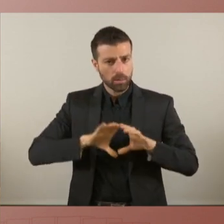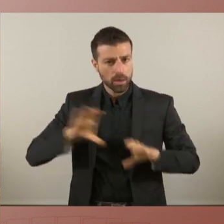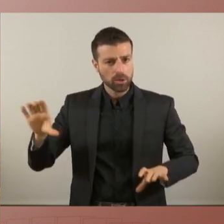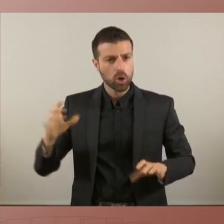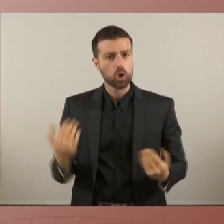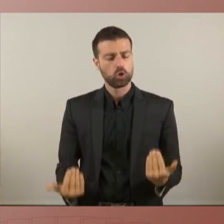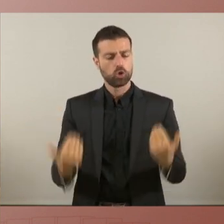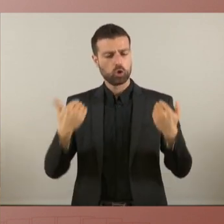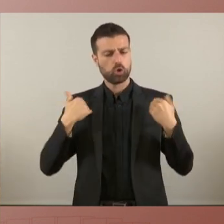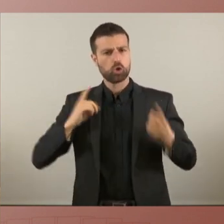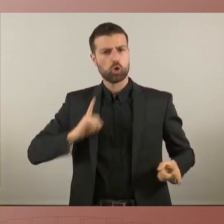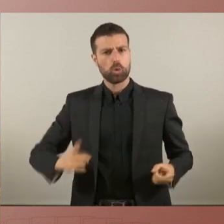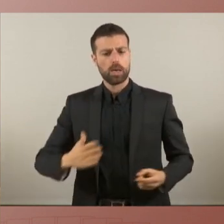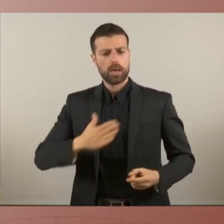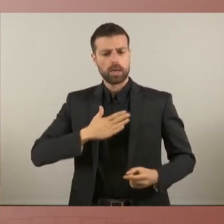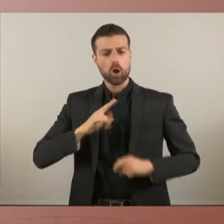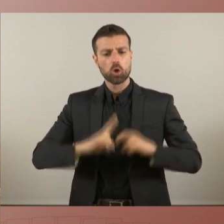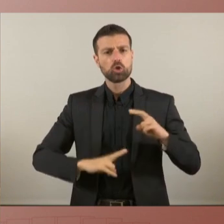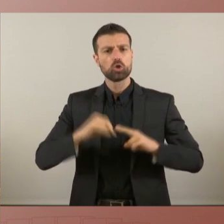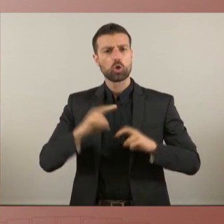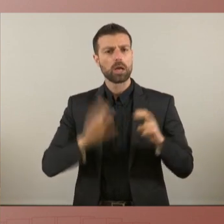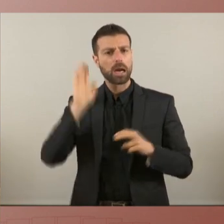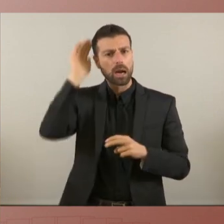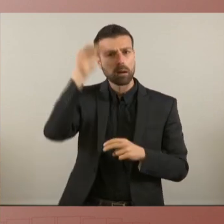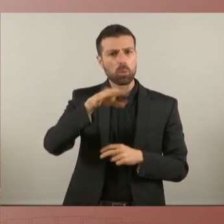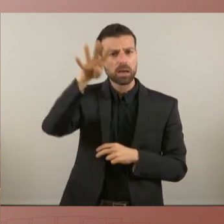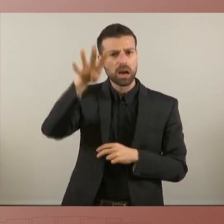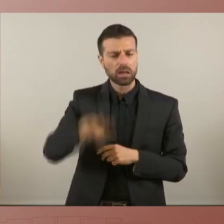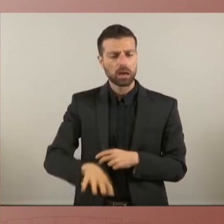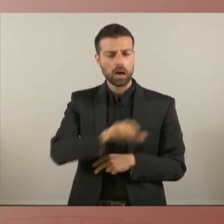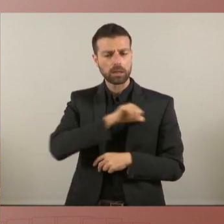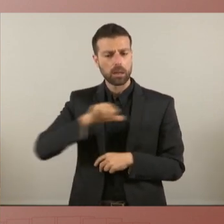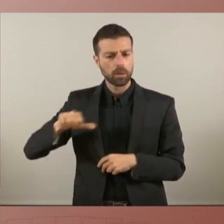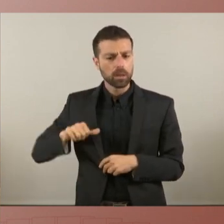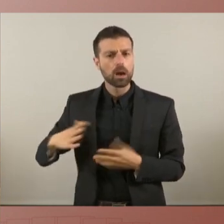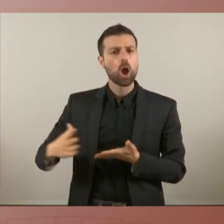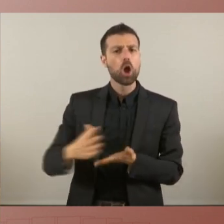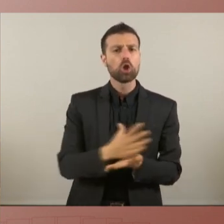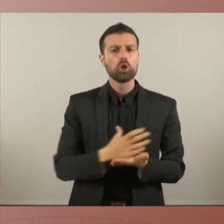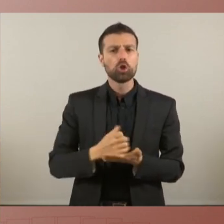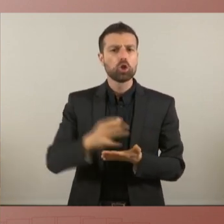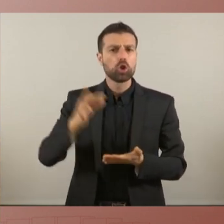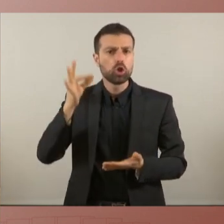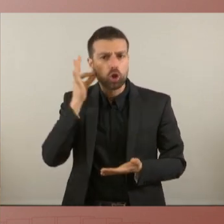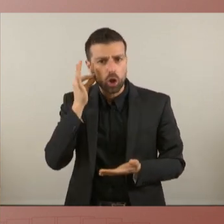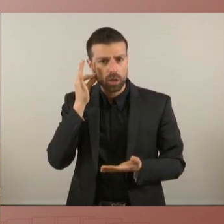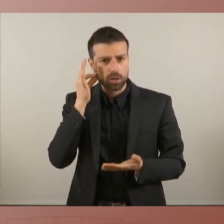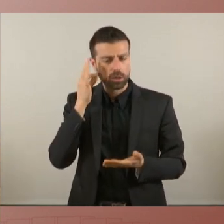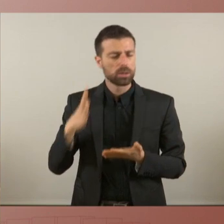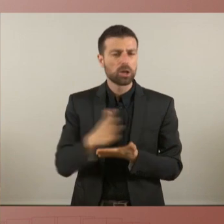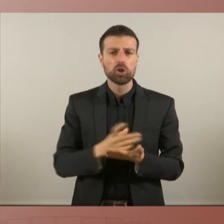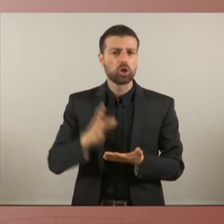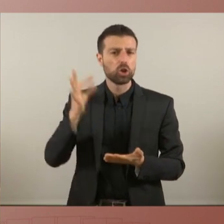de reconstruir aquesta república catalana independent ens vol a totes a totes determinades